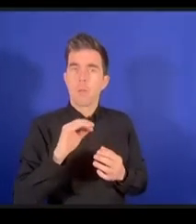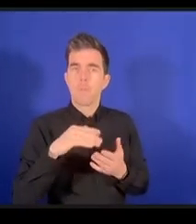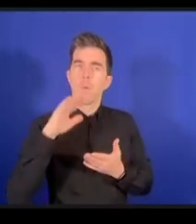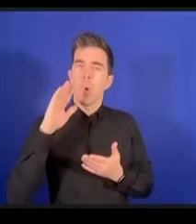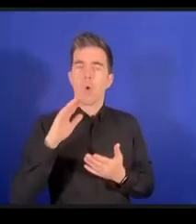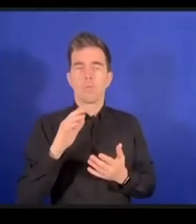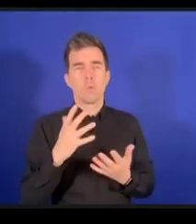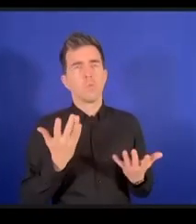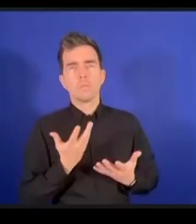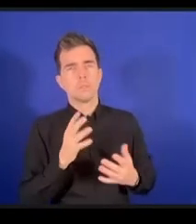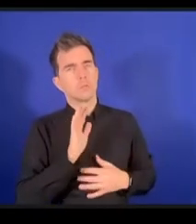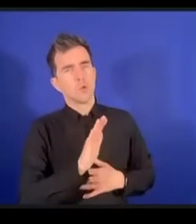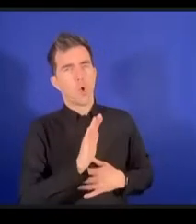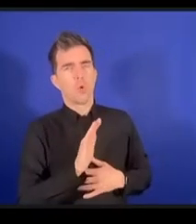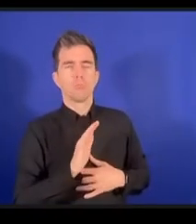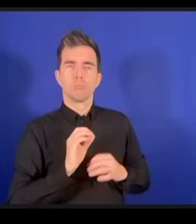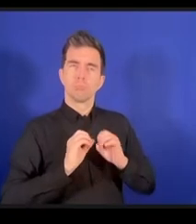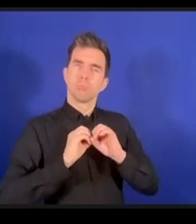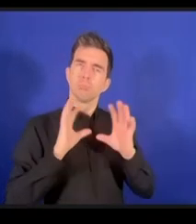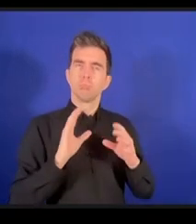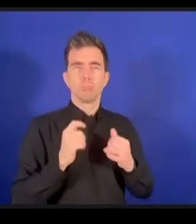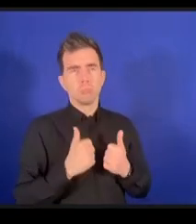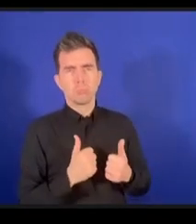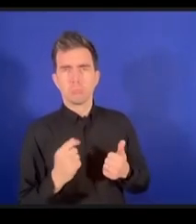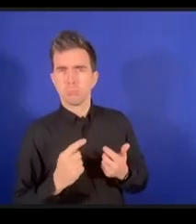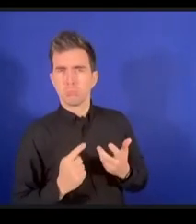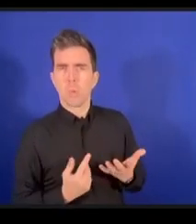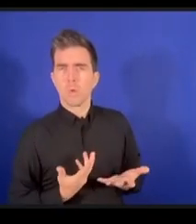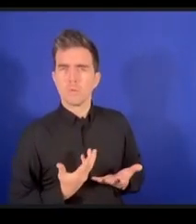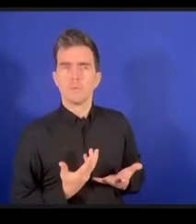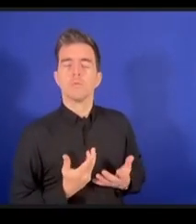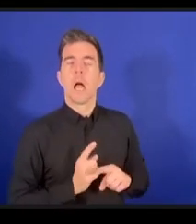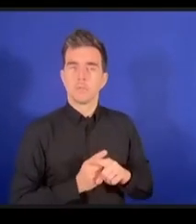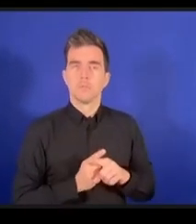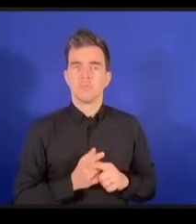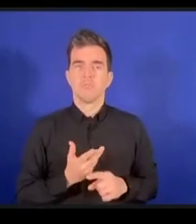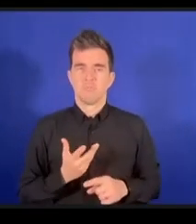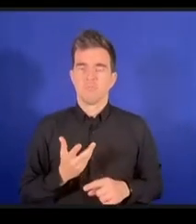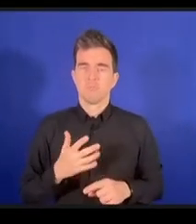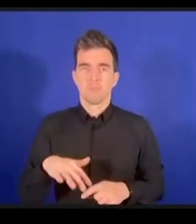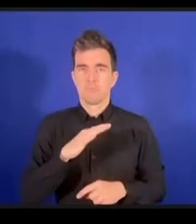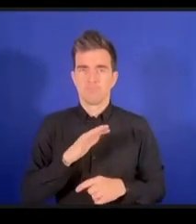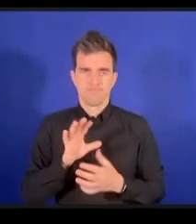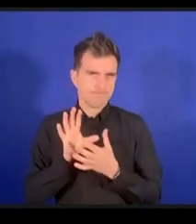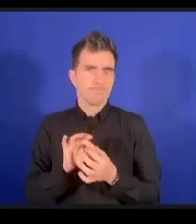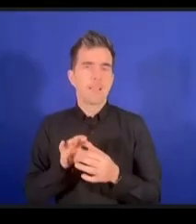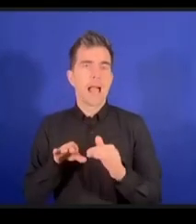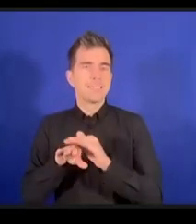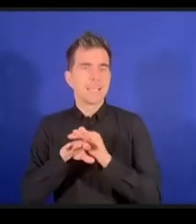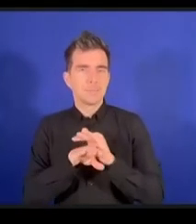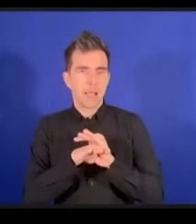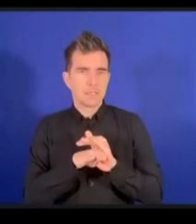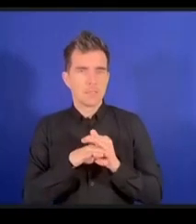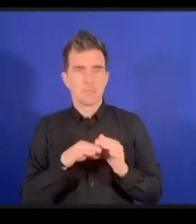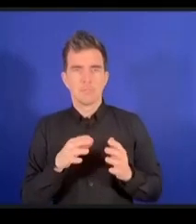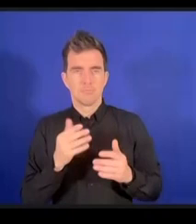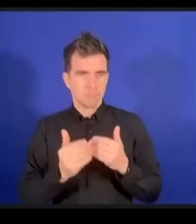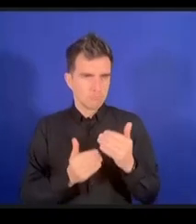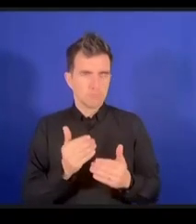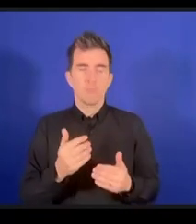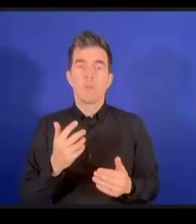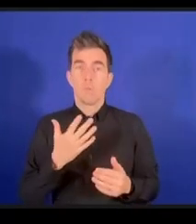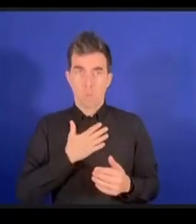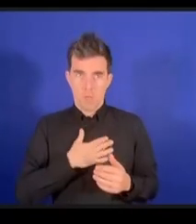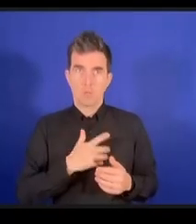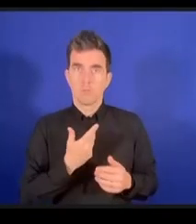sur l'accessibilité il y a des aspects de politique et il est très difficile donc